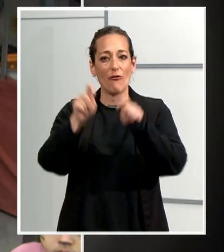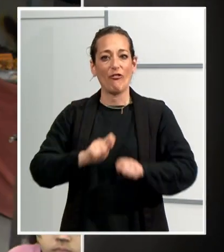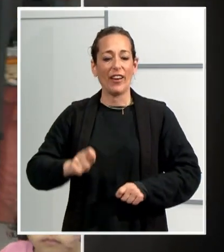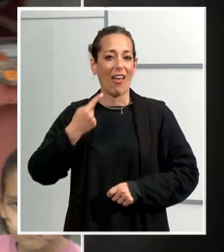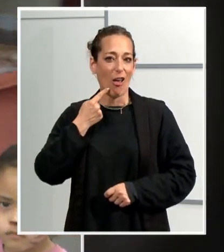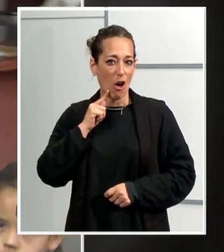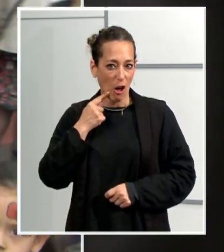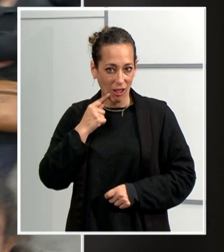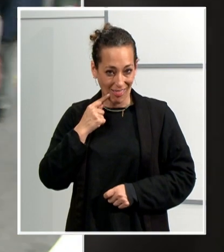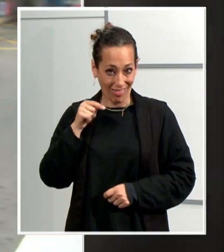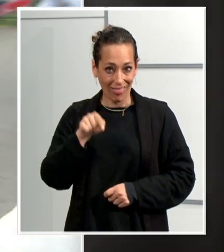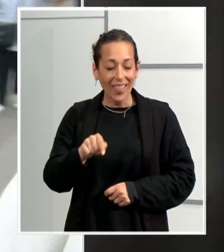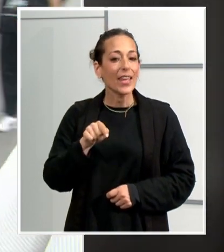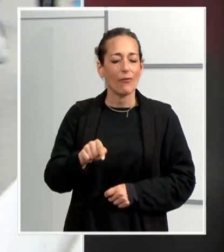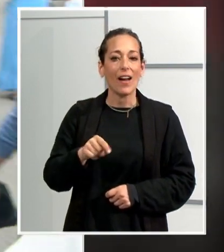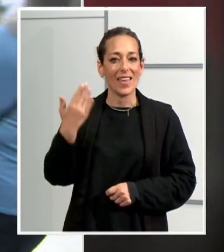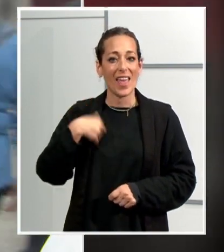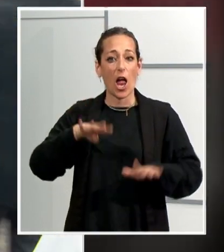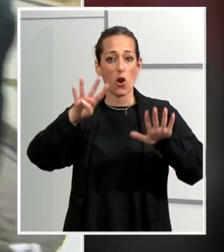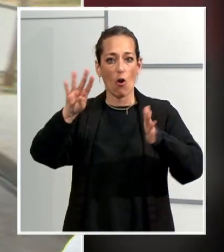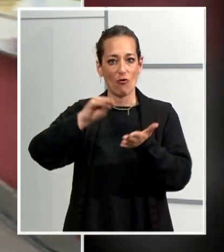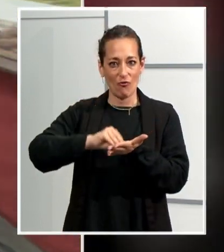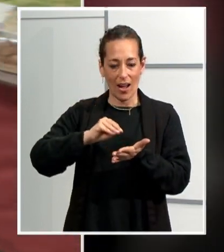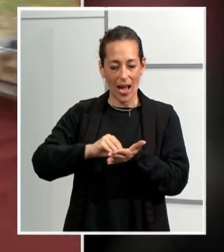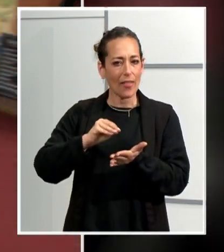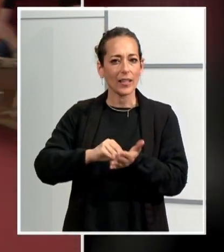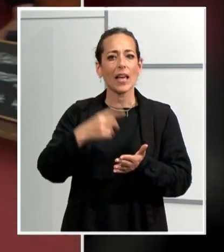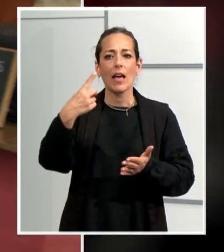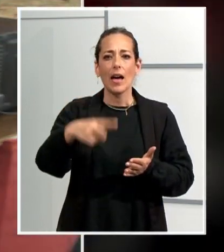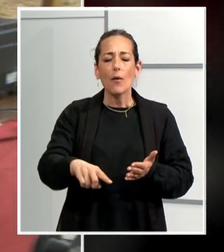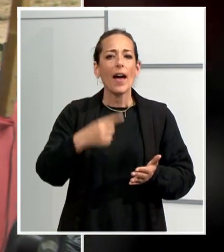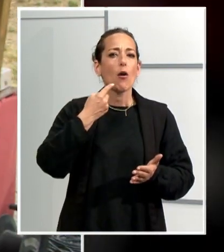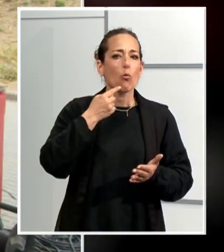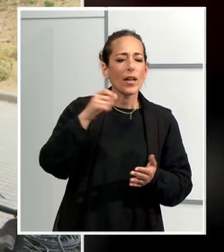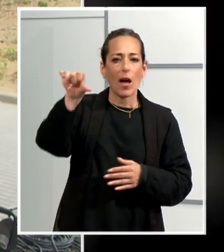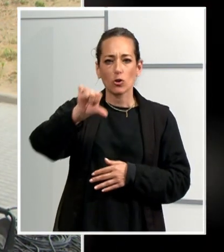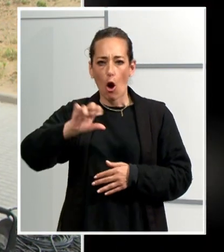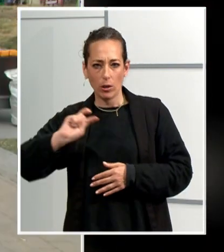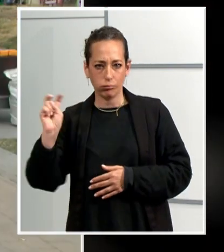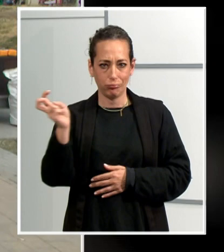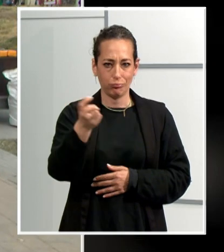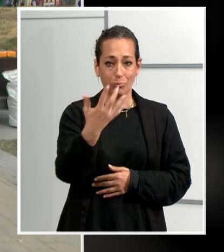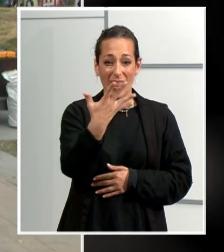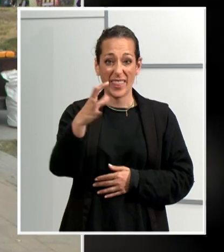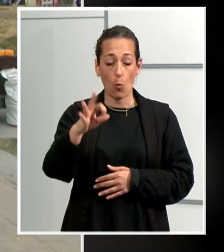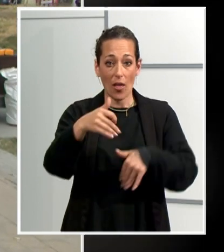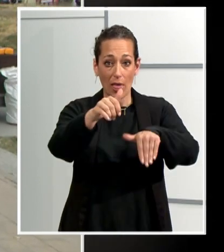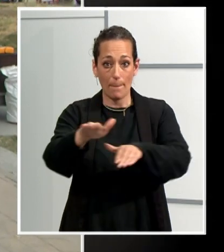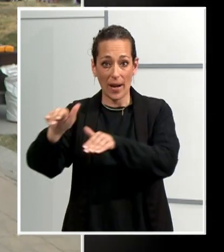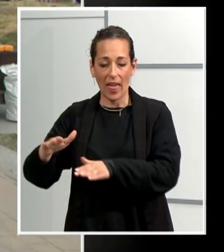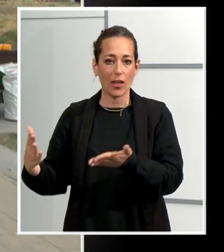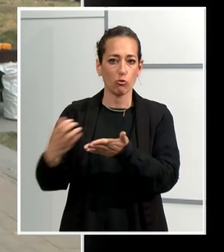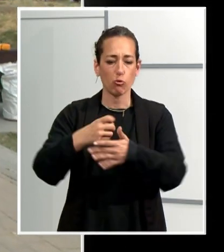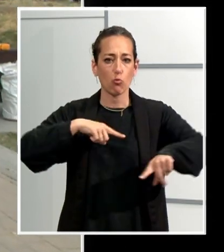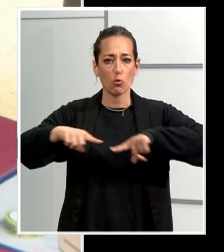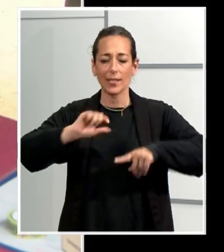els carrers Sant Tomàs i Sant Cosme s'ompliran d'olives, oli i productes derivats. Prop d'una cinquantena de parades en total, tot plegat organitzat per